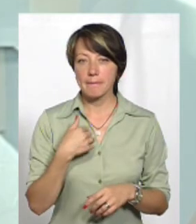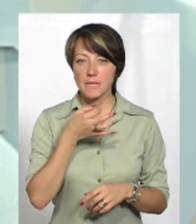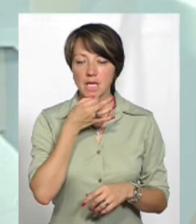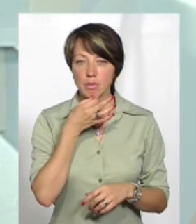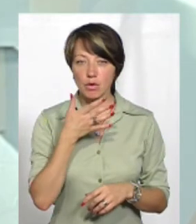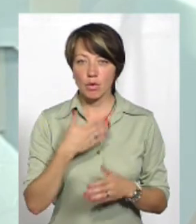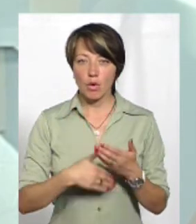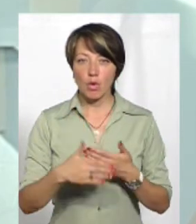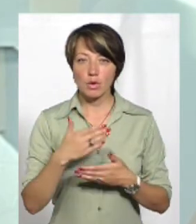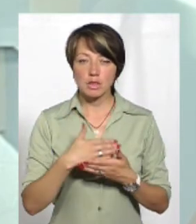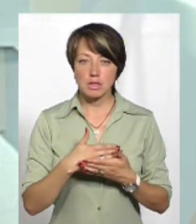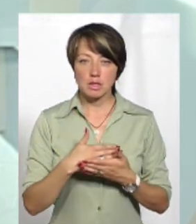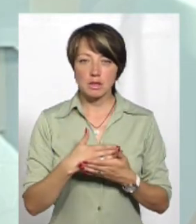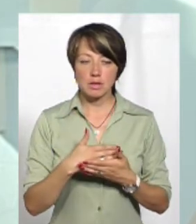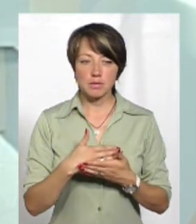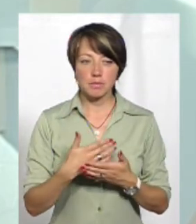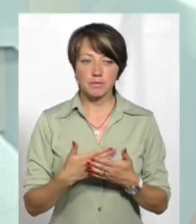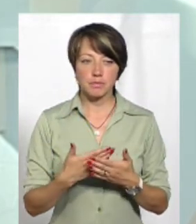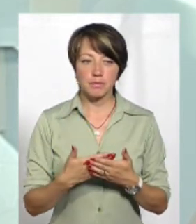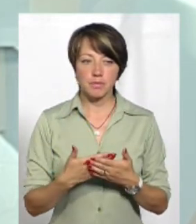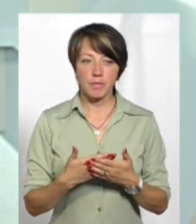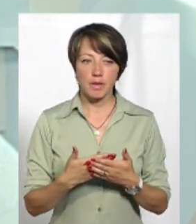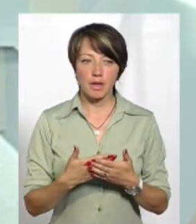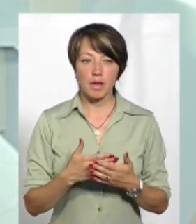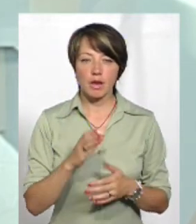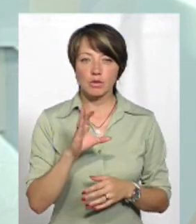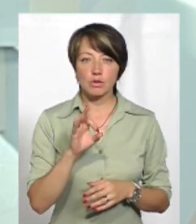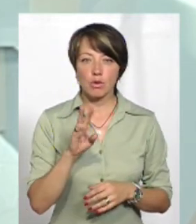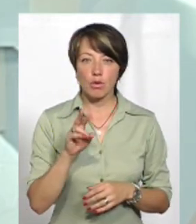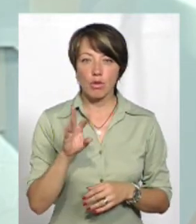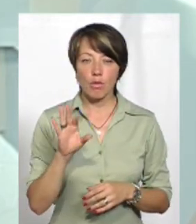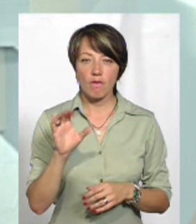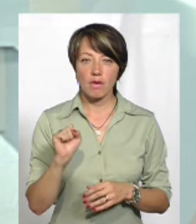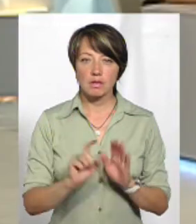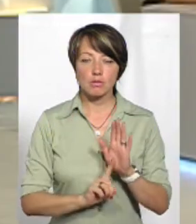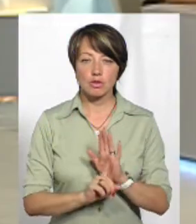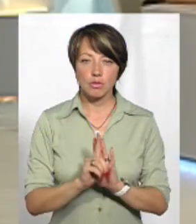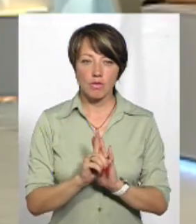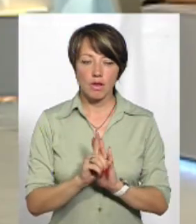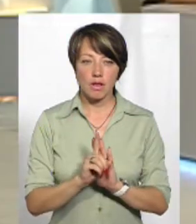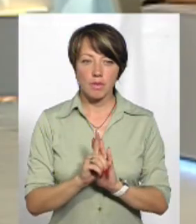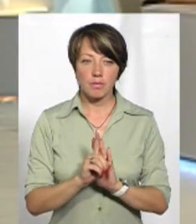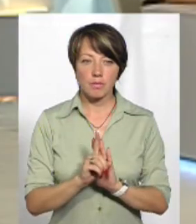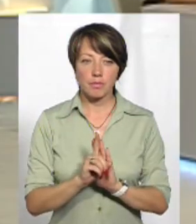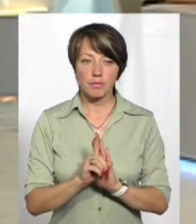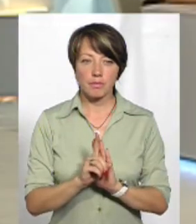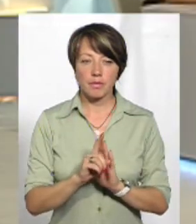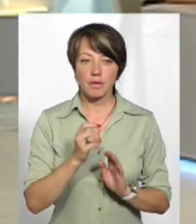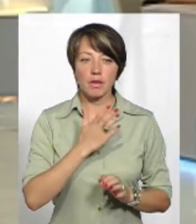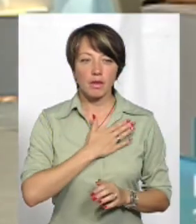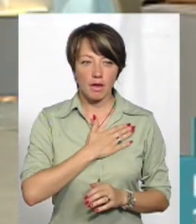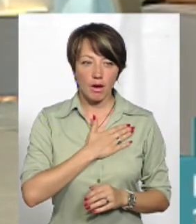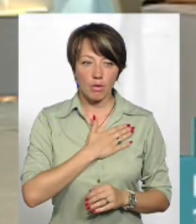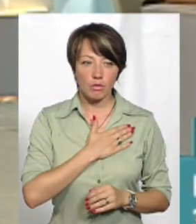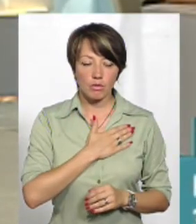подобається, останнім, нещодавно, буквально Яніна Соколова такі започаткувала, що дякую,